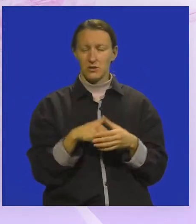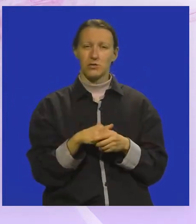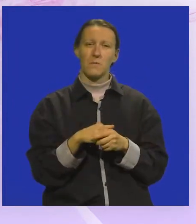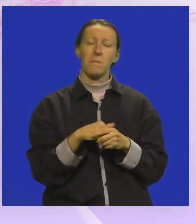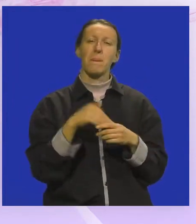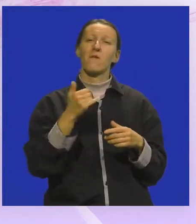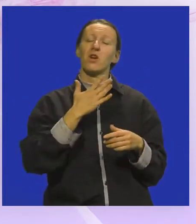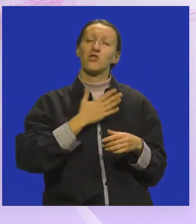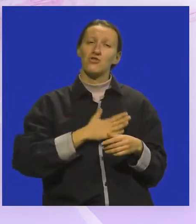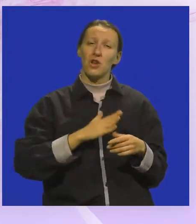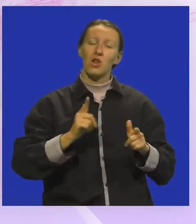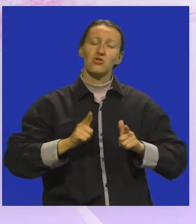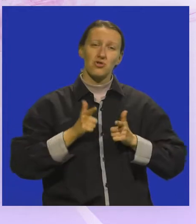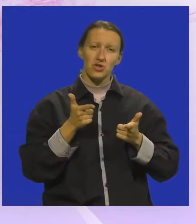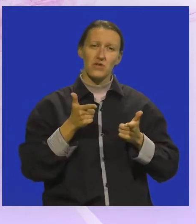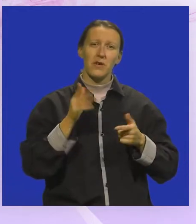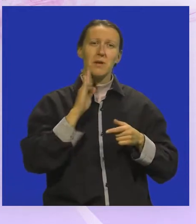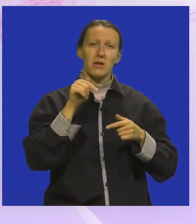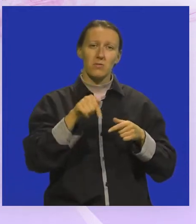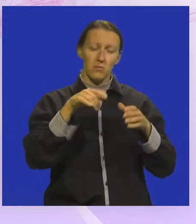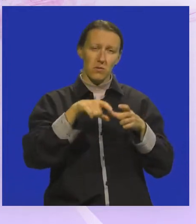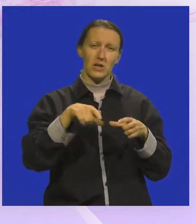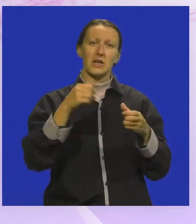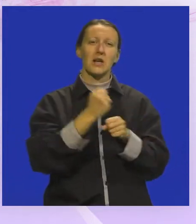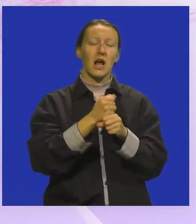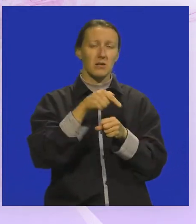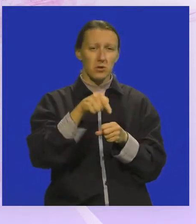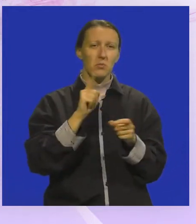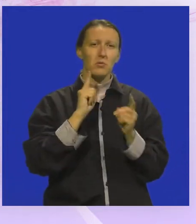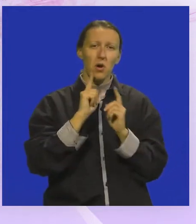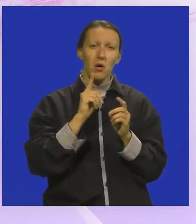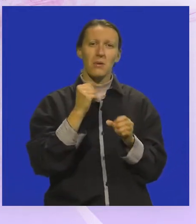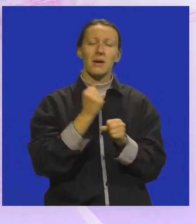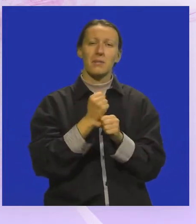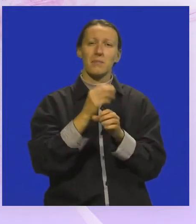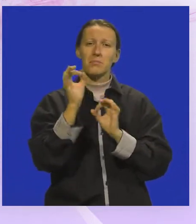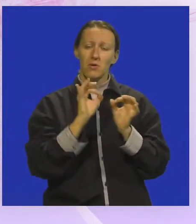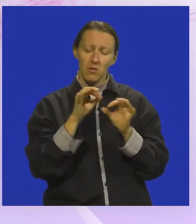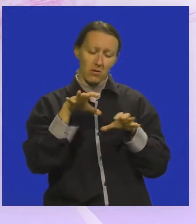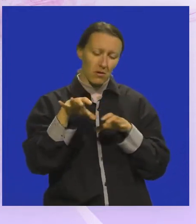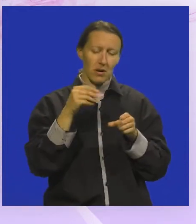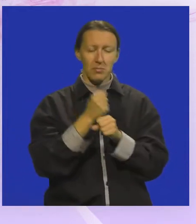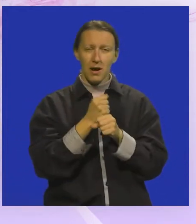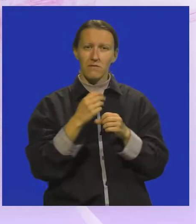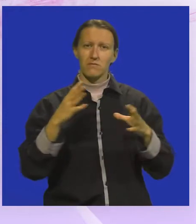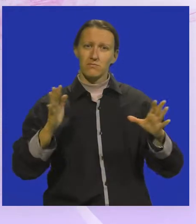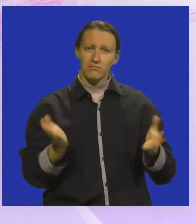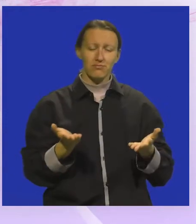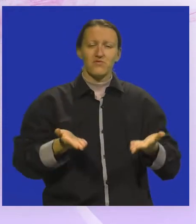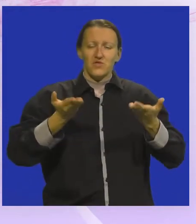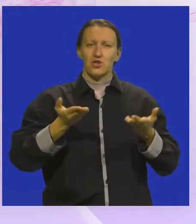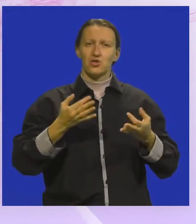Uvijek ne mi je želja oživjeti Medulinsku placu, radimo na tome, pokušavamo od raznim projektima je oživjeti i upravo